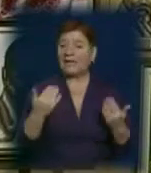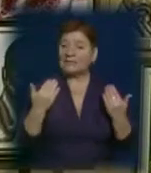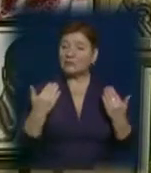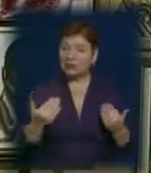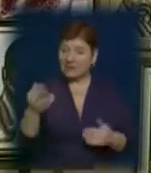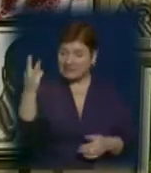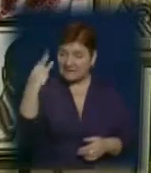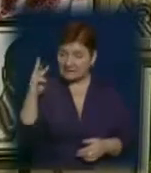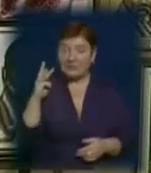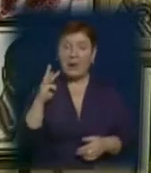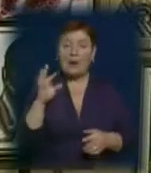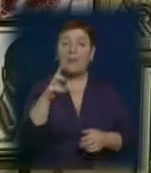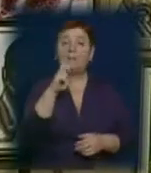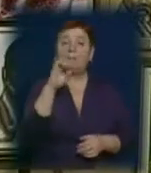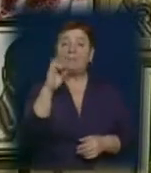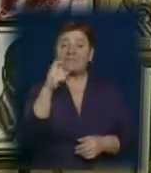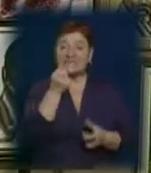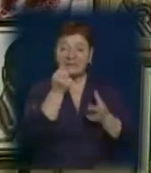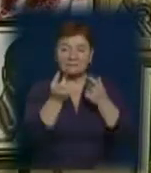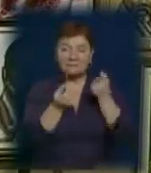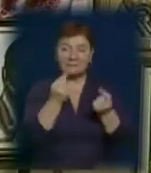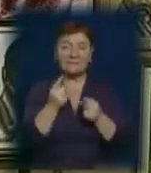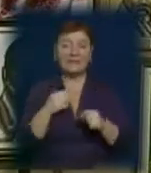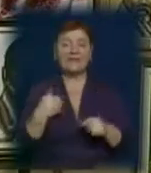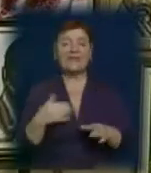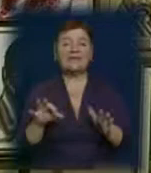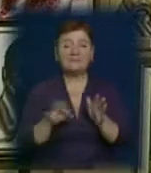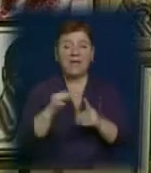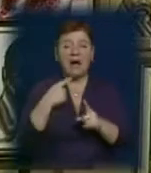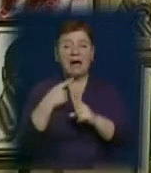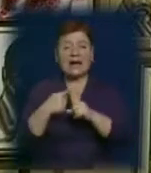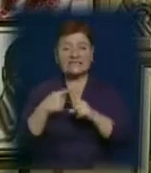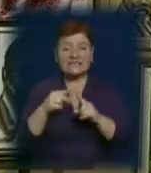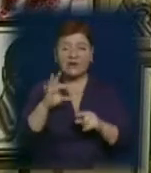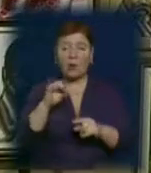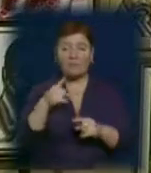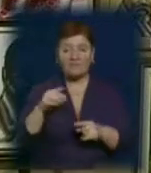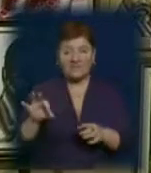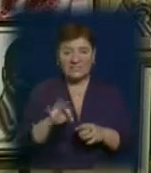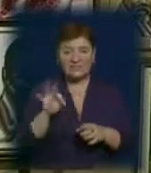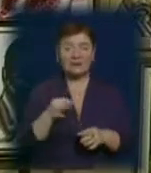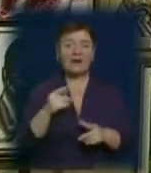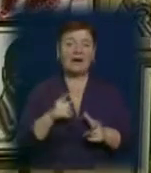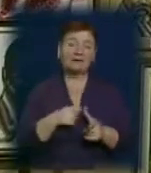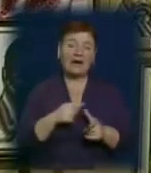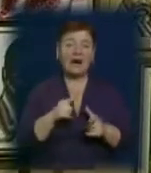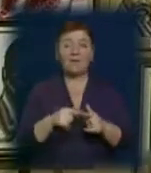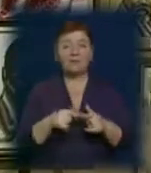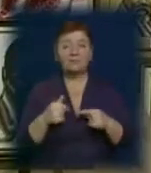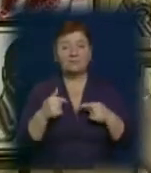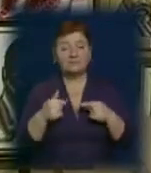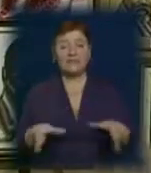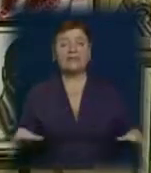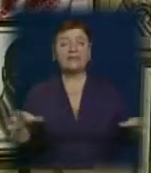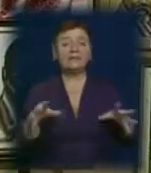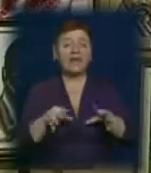бісером представлена, і давня, ще хрестиком, але так чи інакше єднає